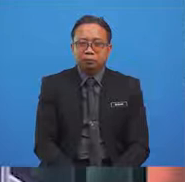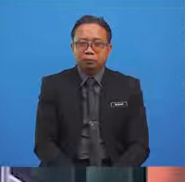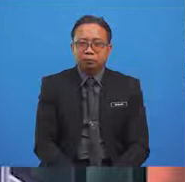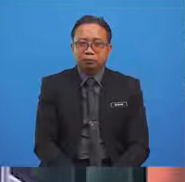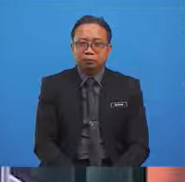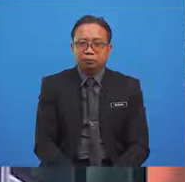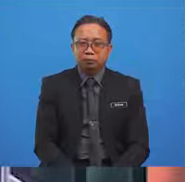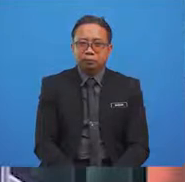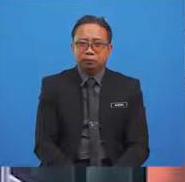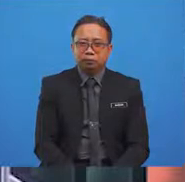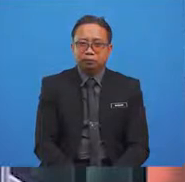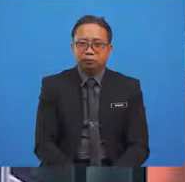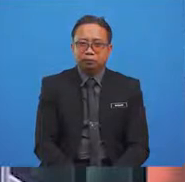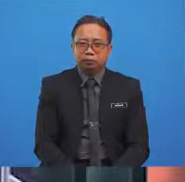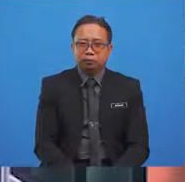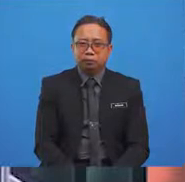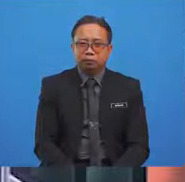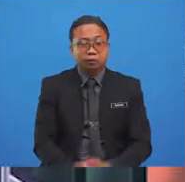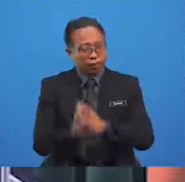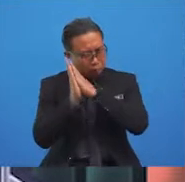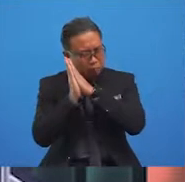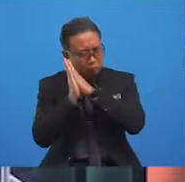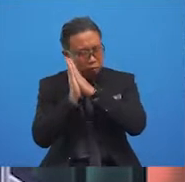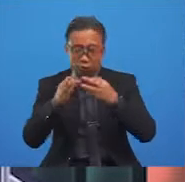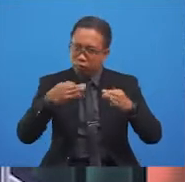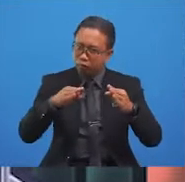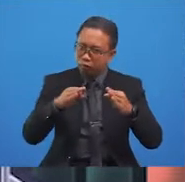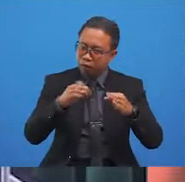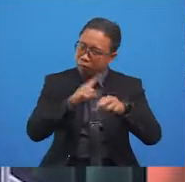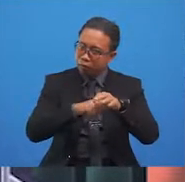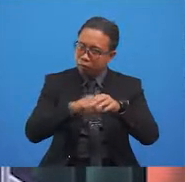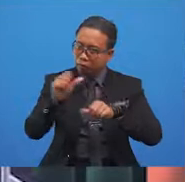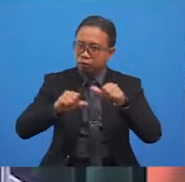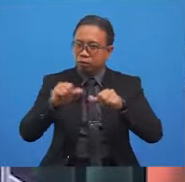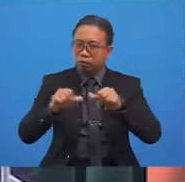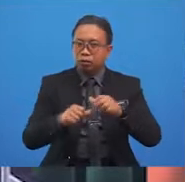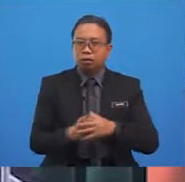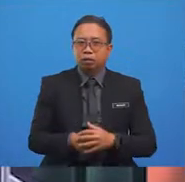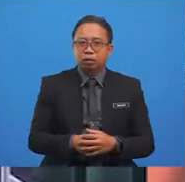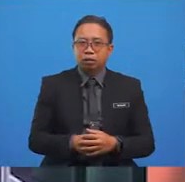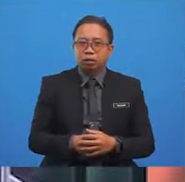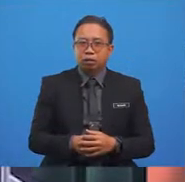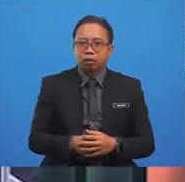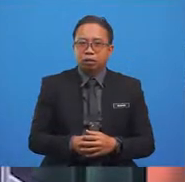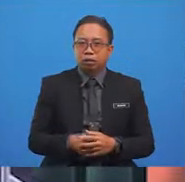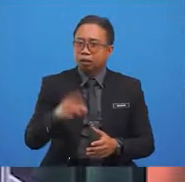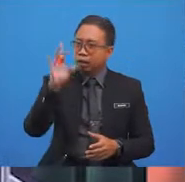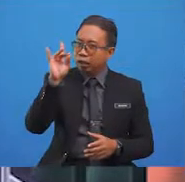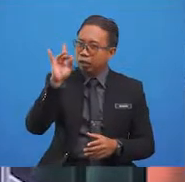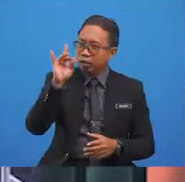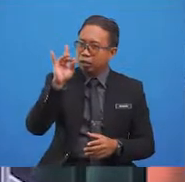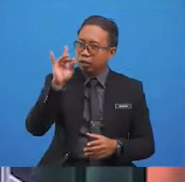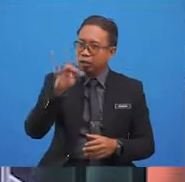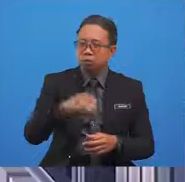Sleeping? Is sleeping a free time activity? Don't we sleep eight hours every day?